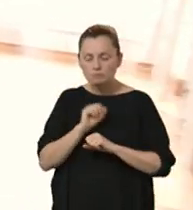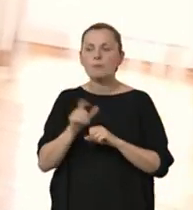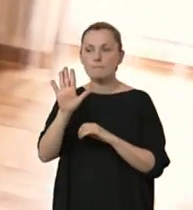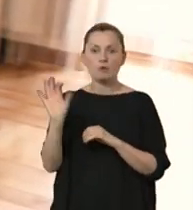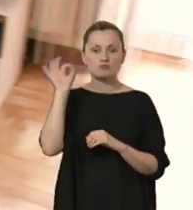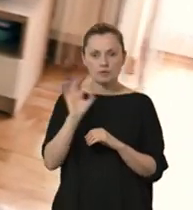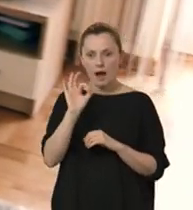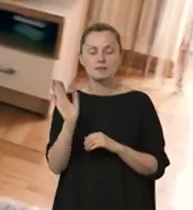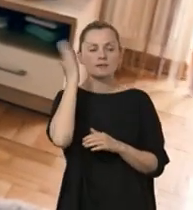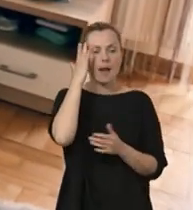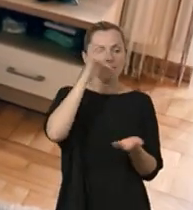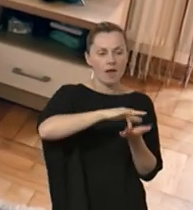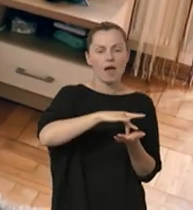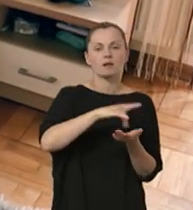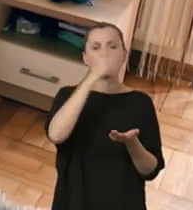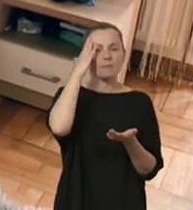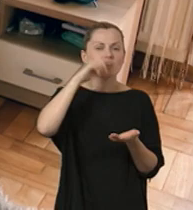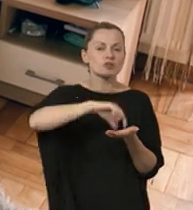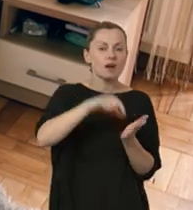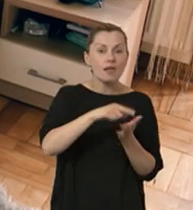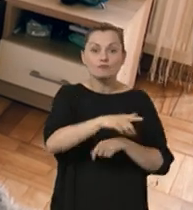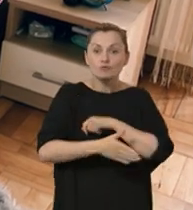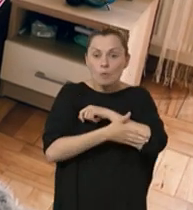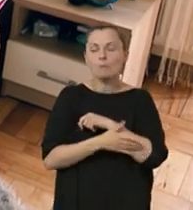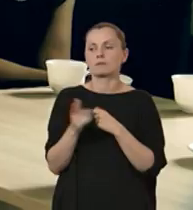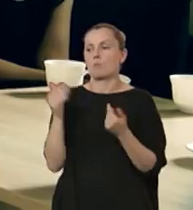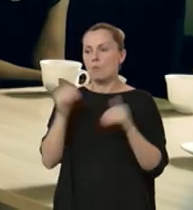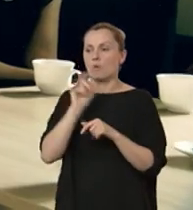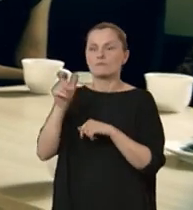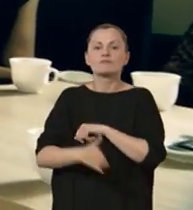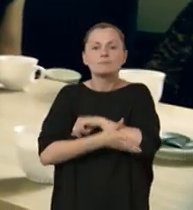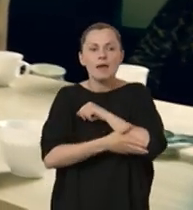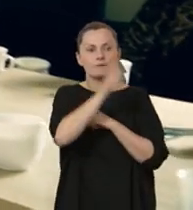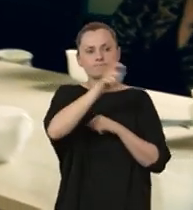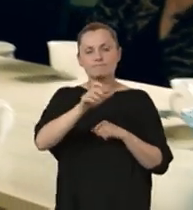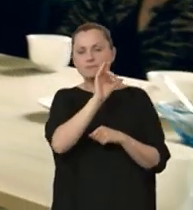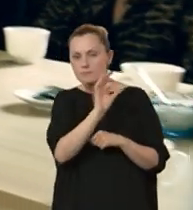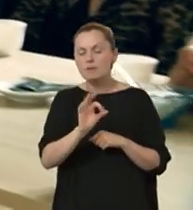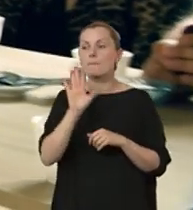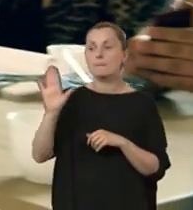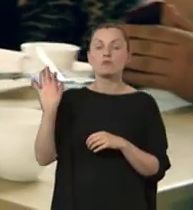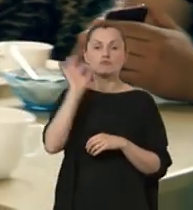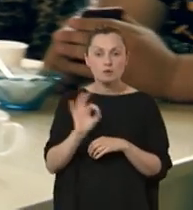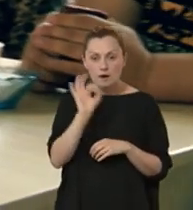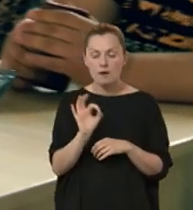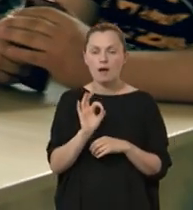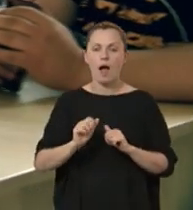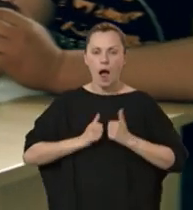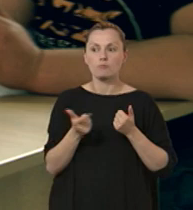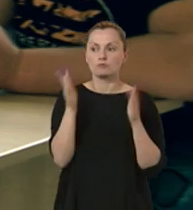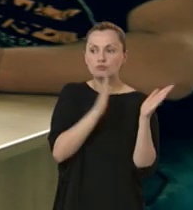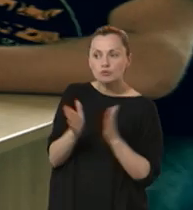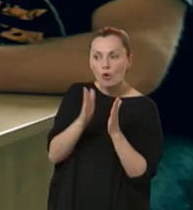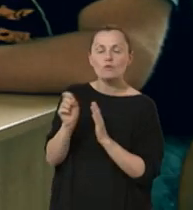mają szansę zamieszkać w mieszkaniu wspomaganym, być wspieranym przez specjalistów i mają szansę na to, aby